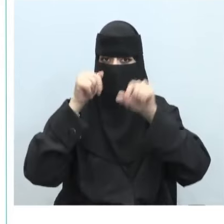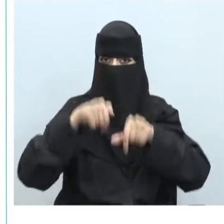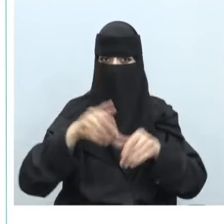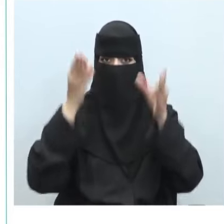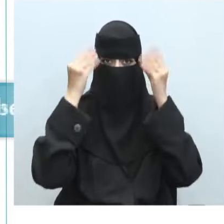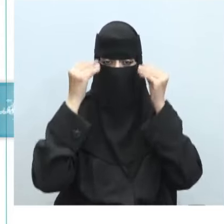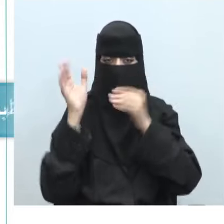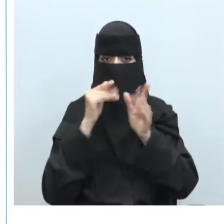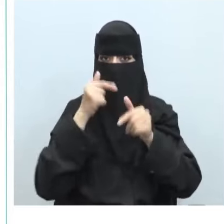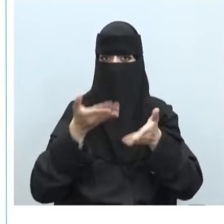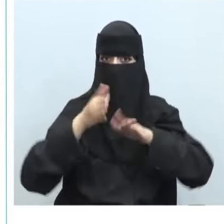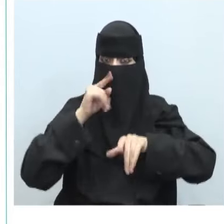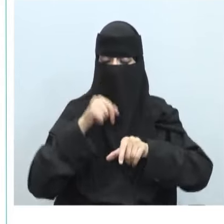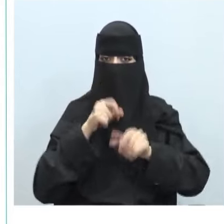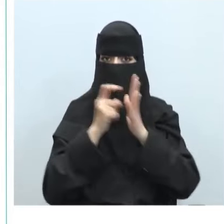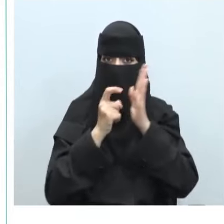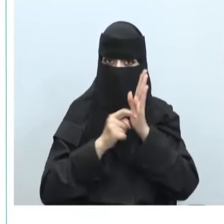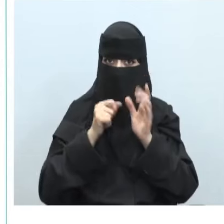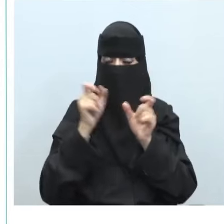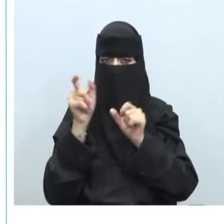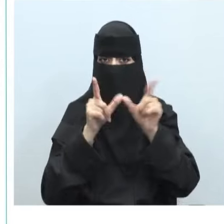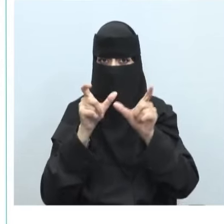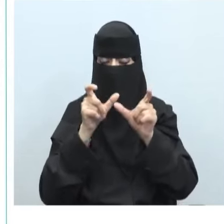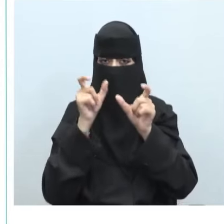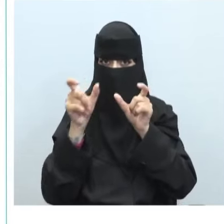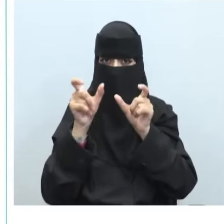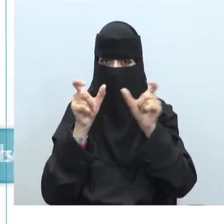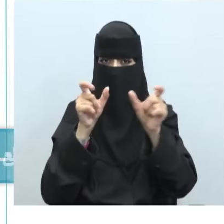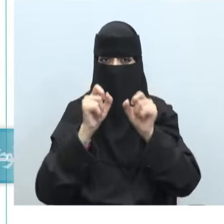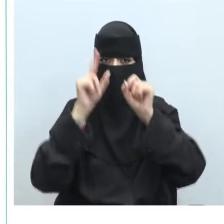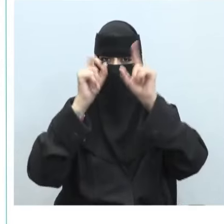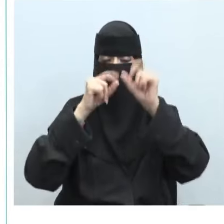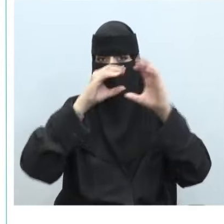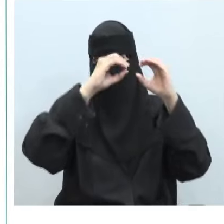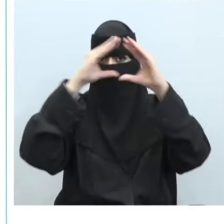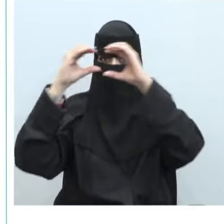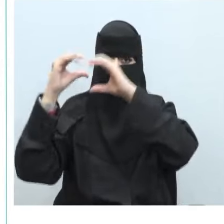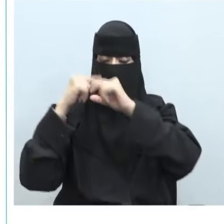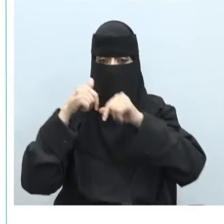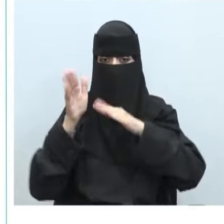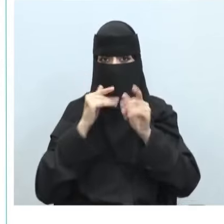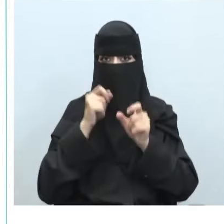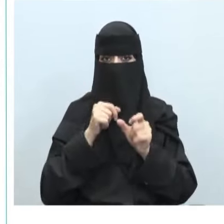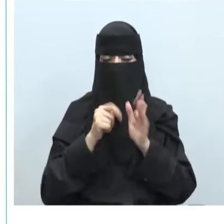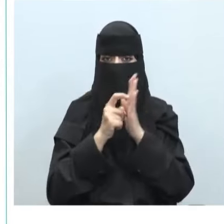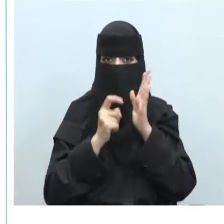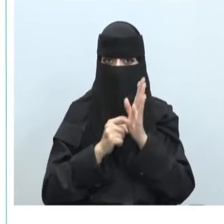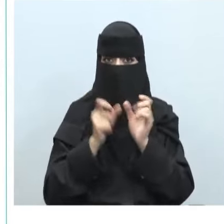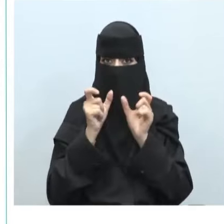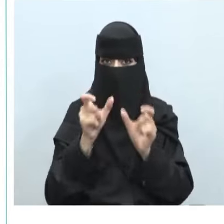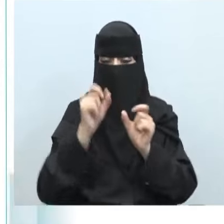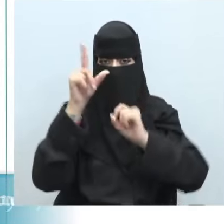للبيانات كذلك ضوابط الأمن السبراني للحوسبة السحابية وضوابط الأمن السبراني